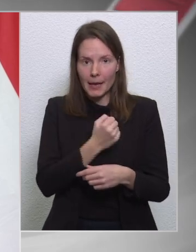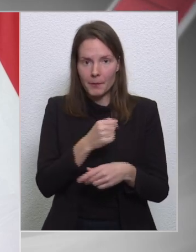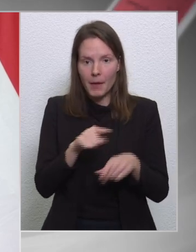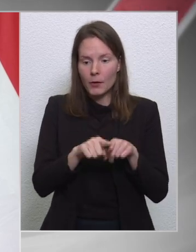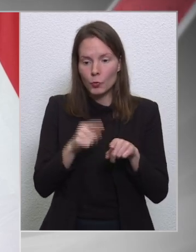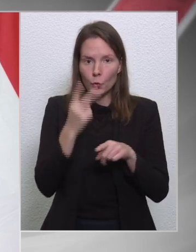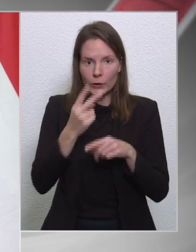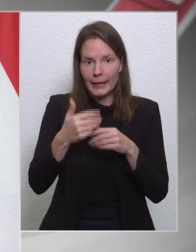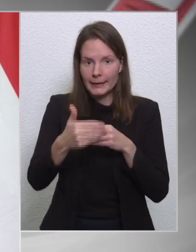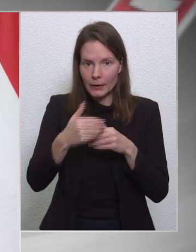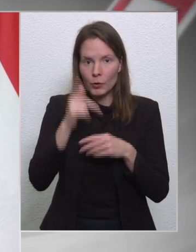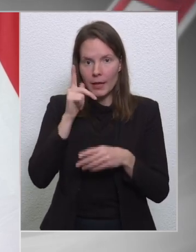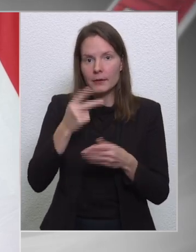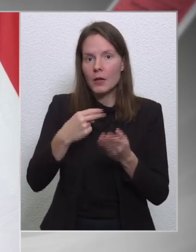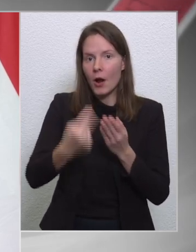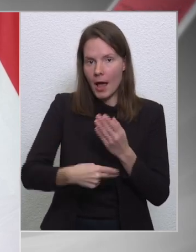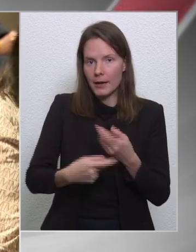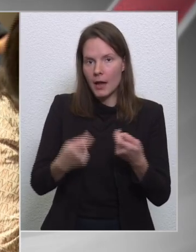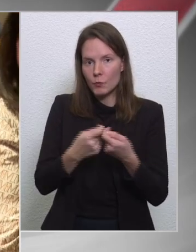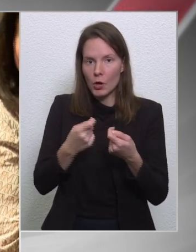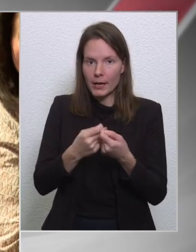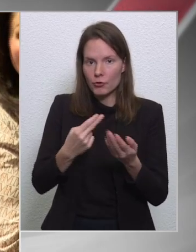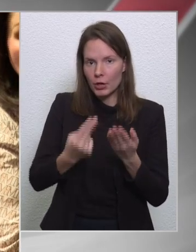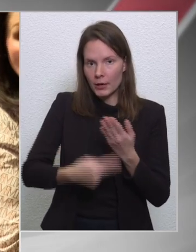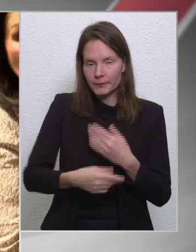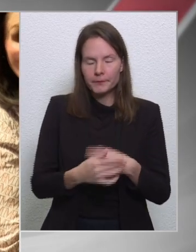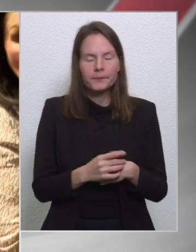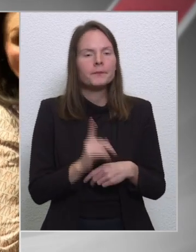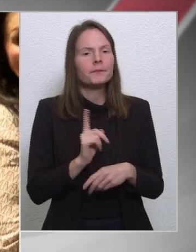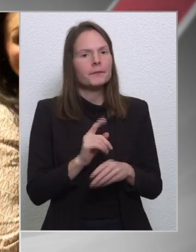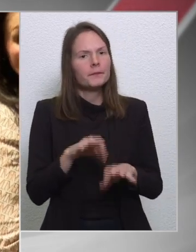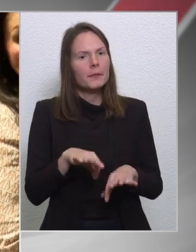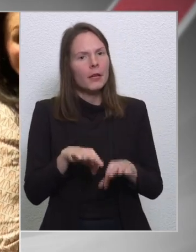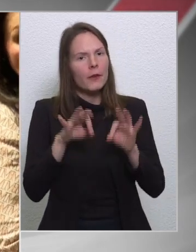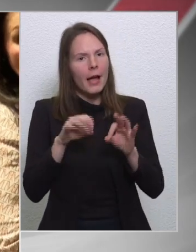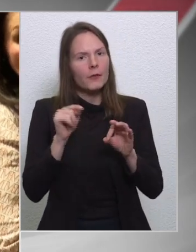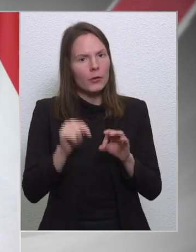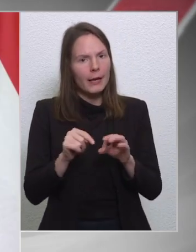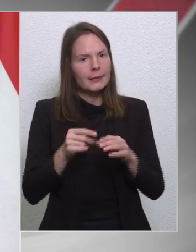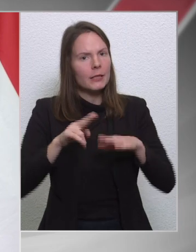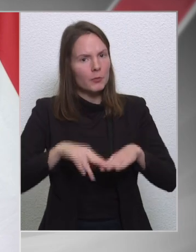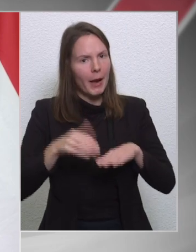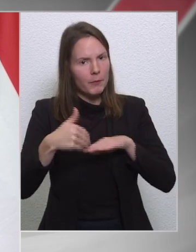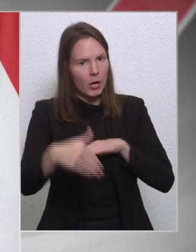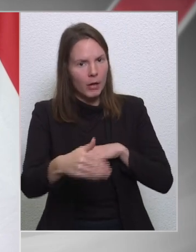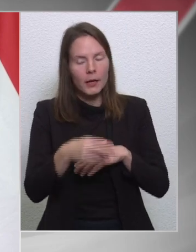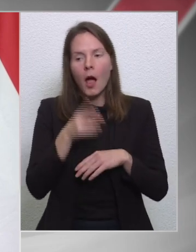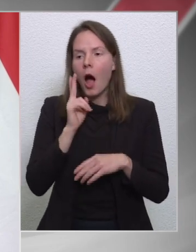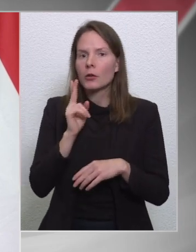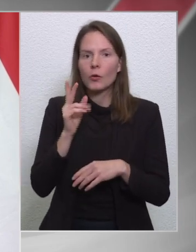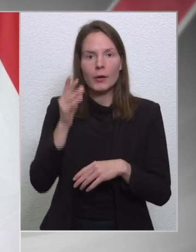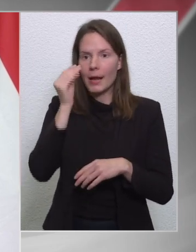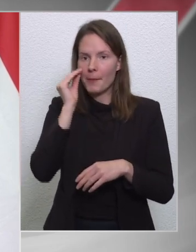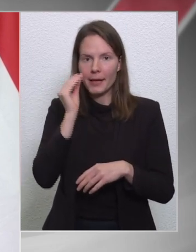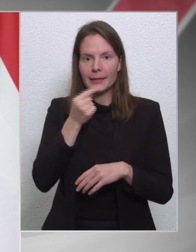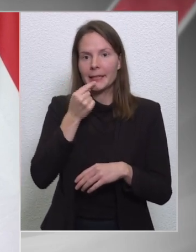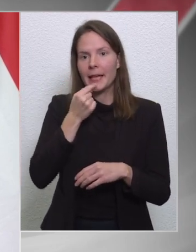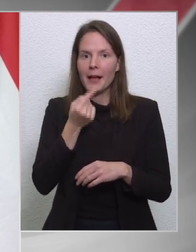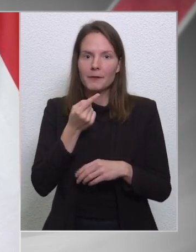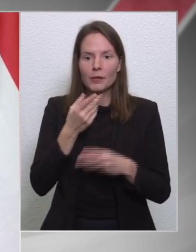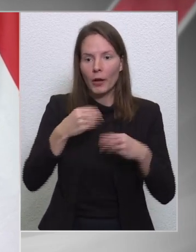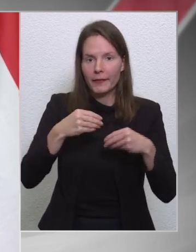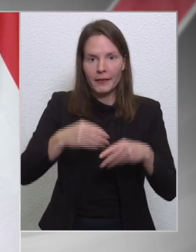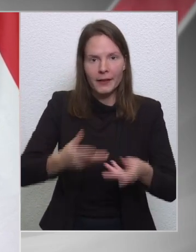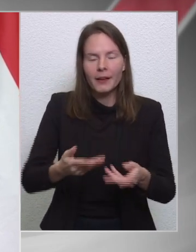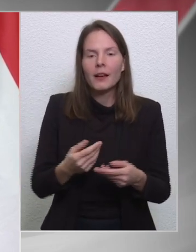tudjuk írni a partnersségi megállapodást. A felfüggesztés viszont megmaradó... akkor nem értik nyelvtanilag, amit mondtam, ne haragudjon. Én azt mondtam